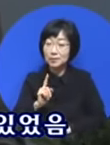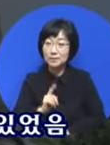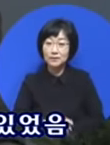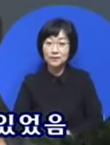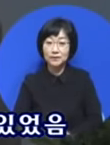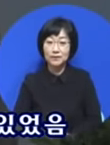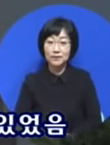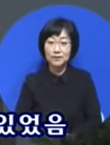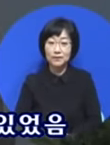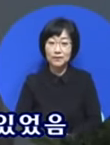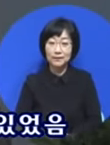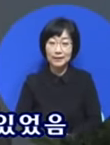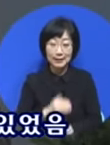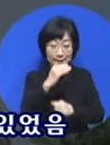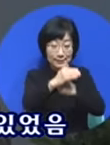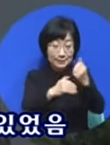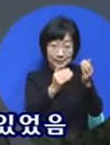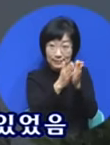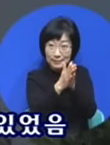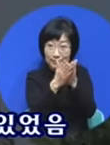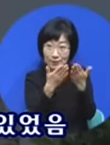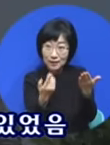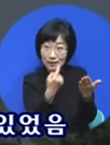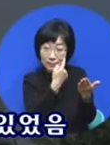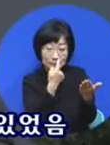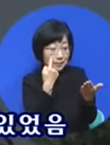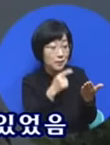성경에 요셉에 대해서 뭐라고 기록하고 있습니까?